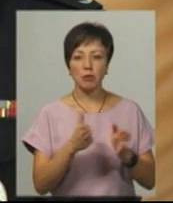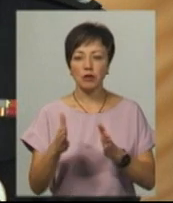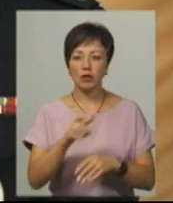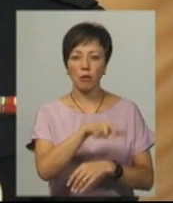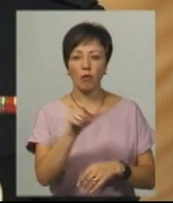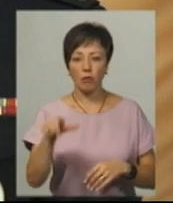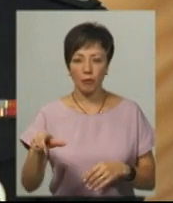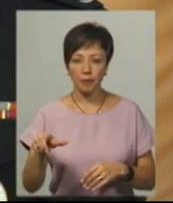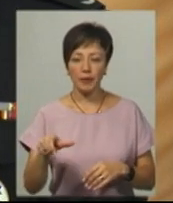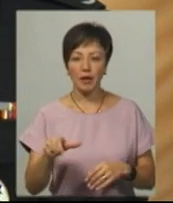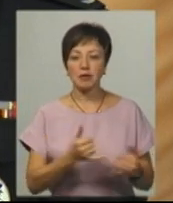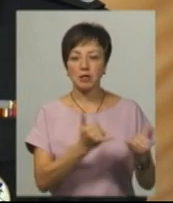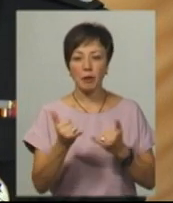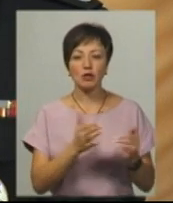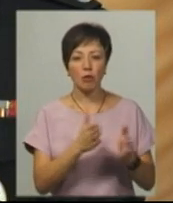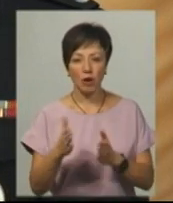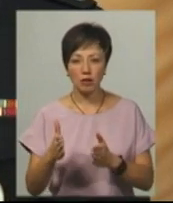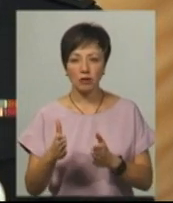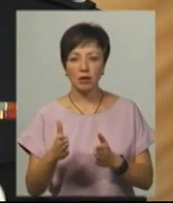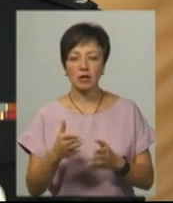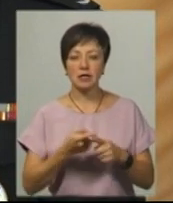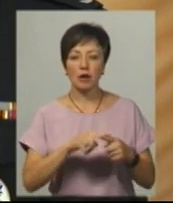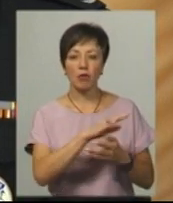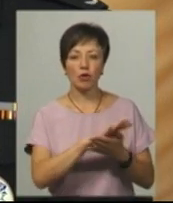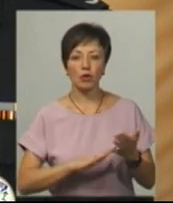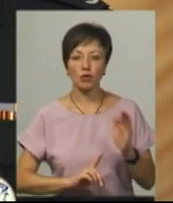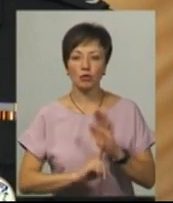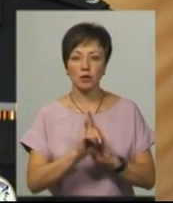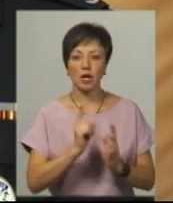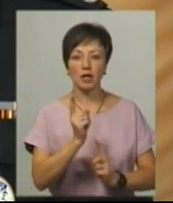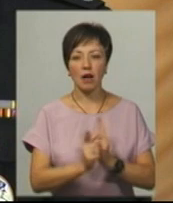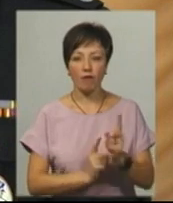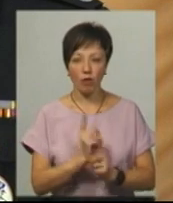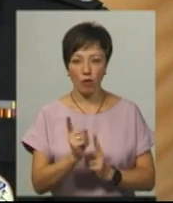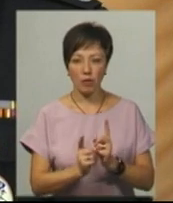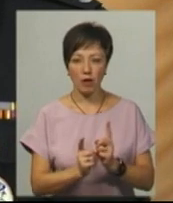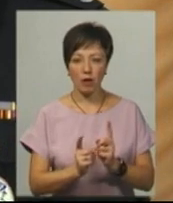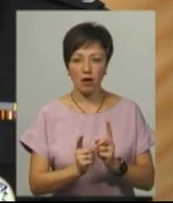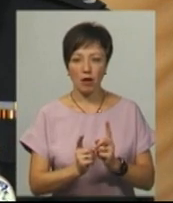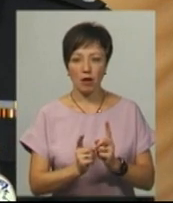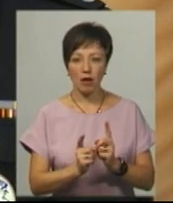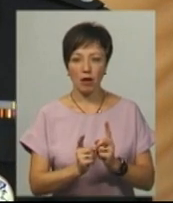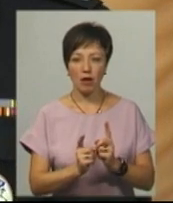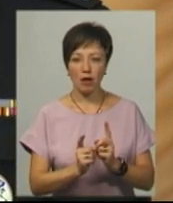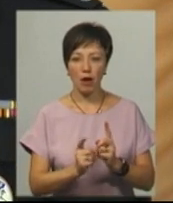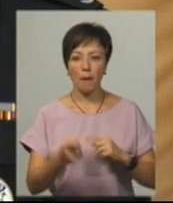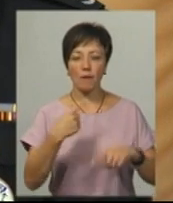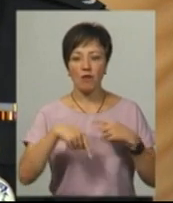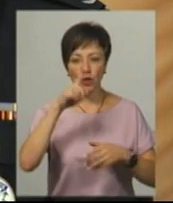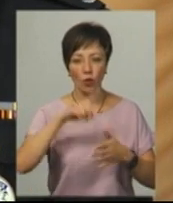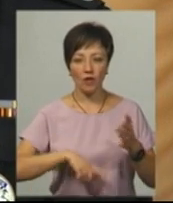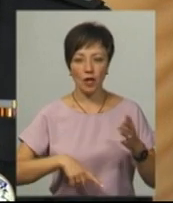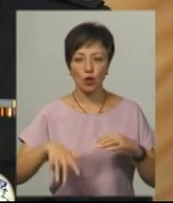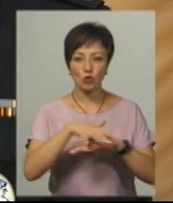суспільних державних інтересів, це продовження тих розпочаток реформ, повернення, напевне, дубліля суспільства до